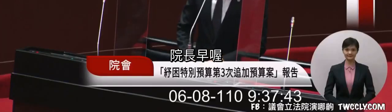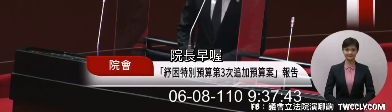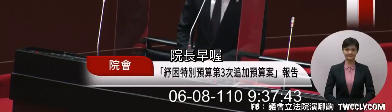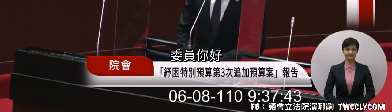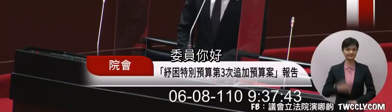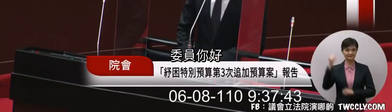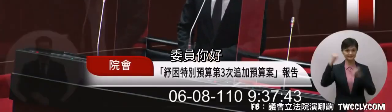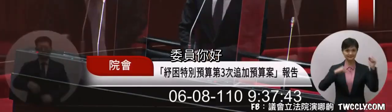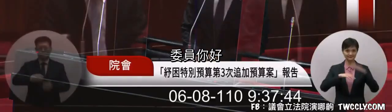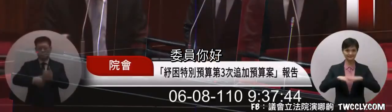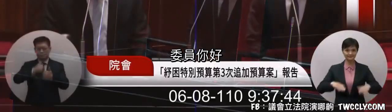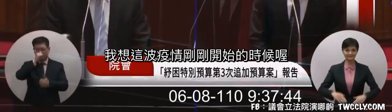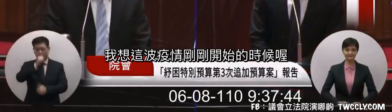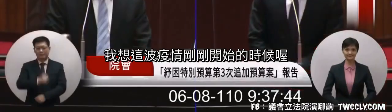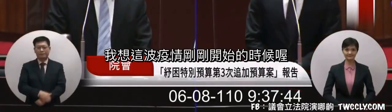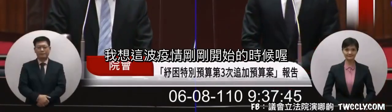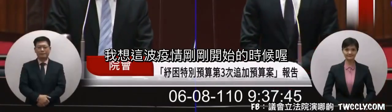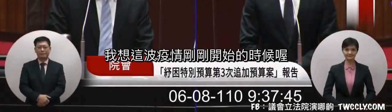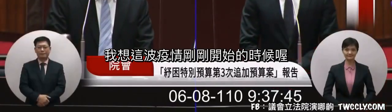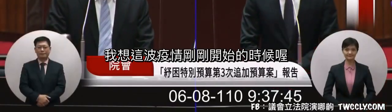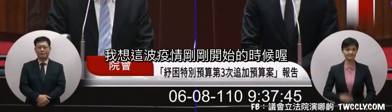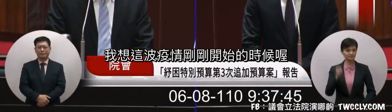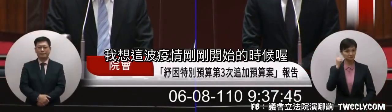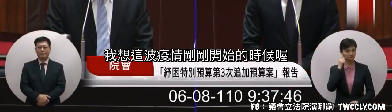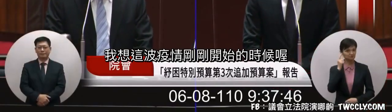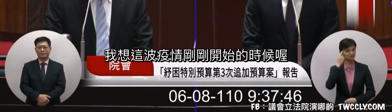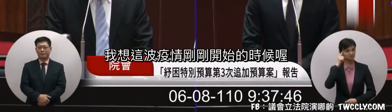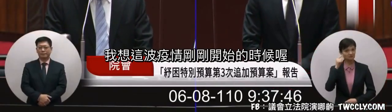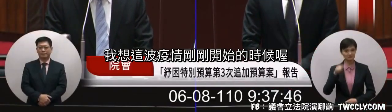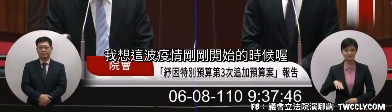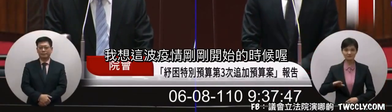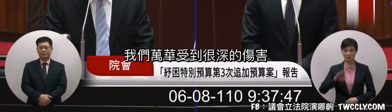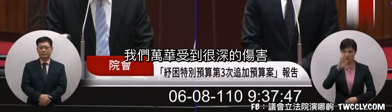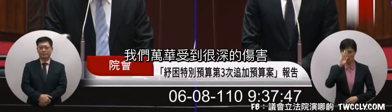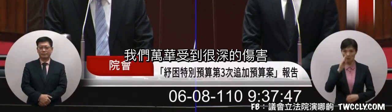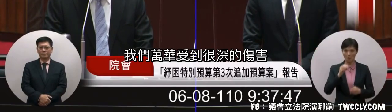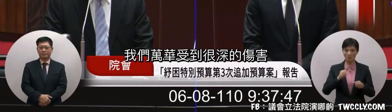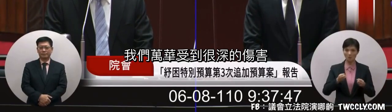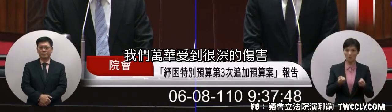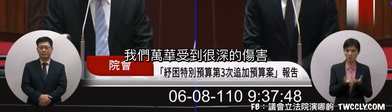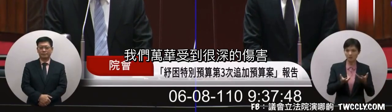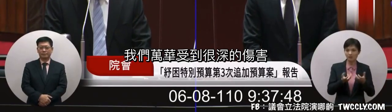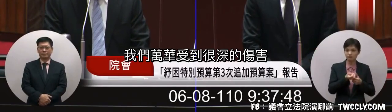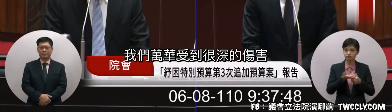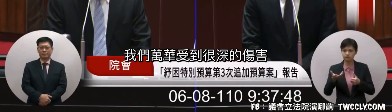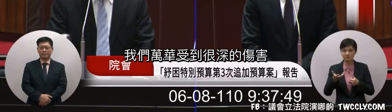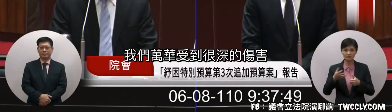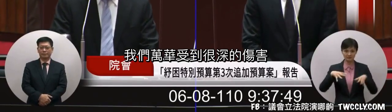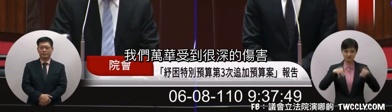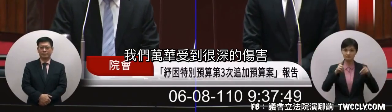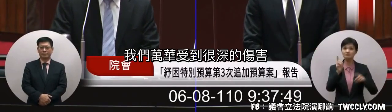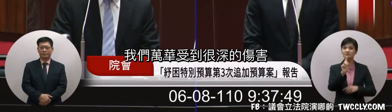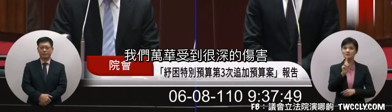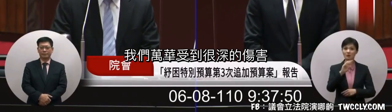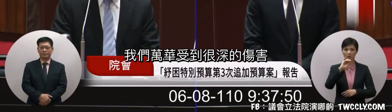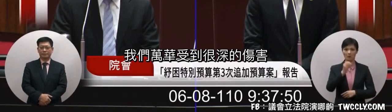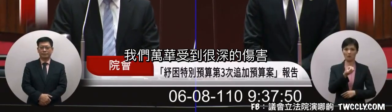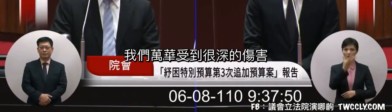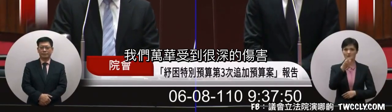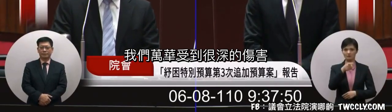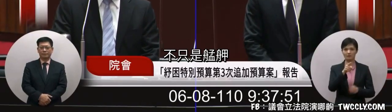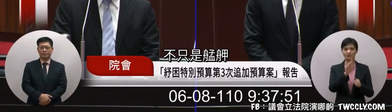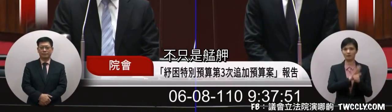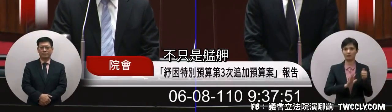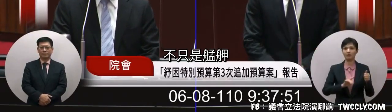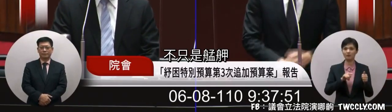很久以前 委員你好我相信這次的約定 剛開始的時候我們想到很親愛的相愛